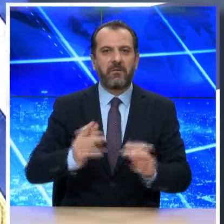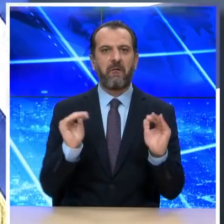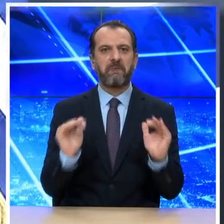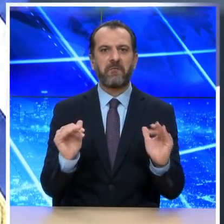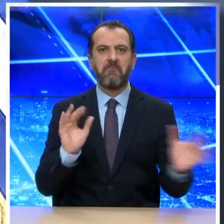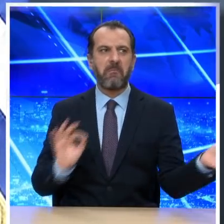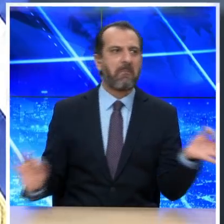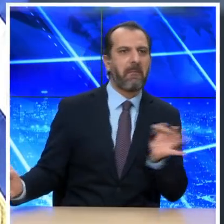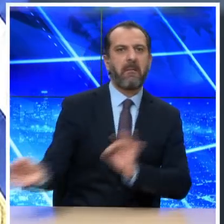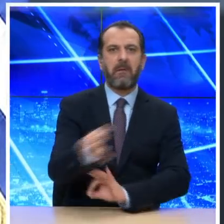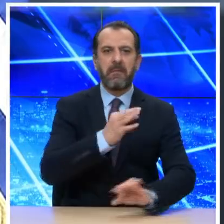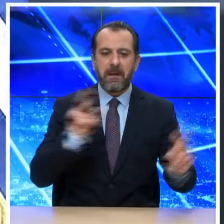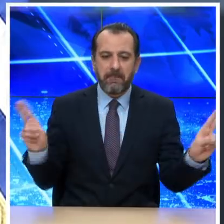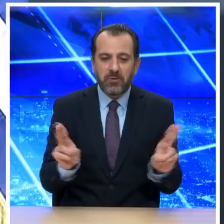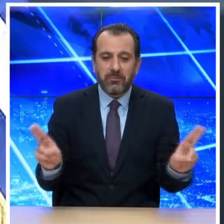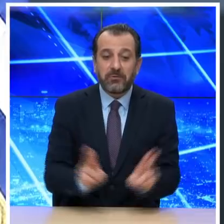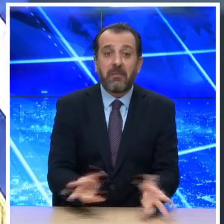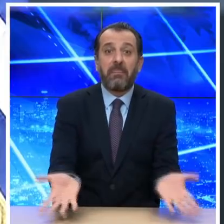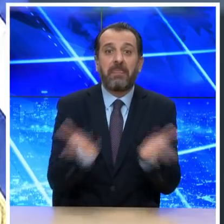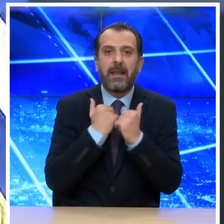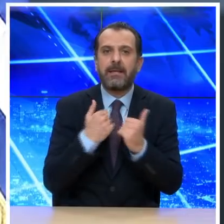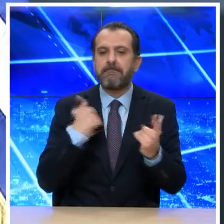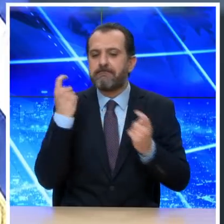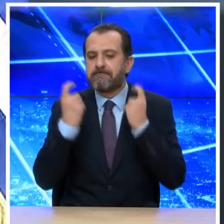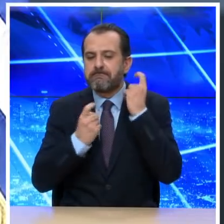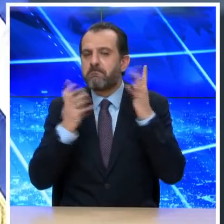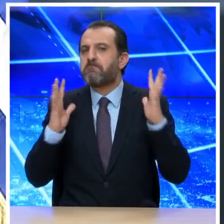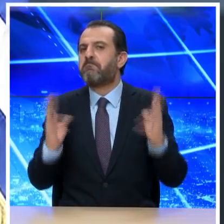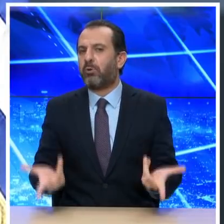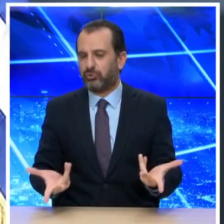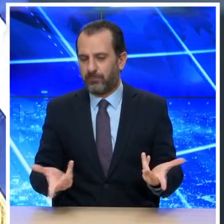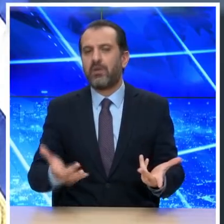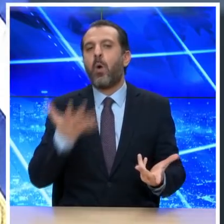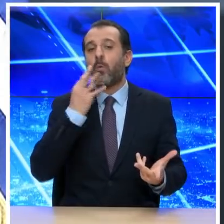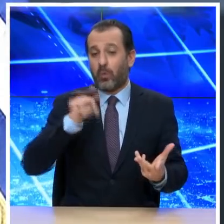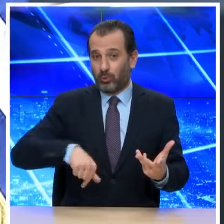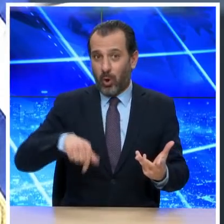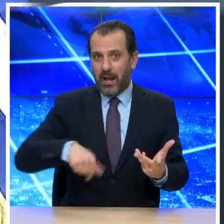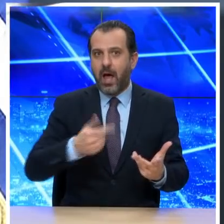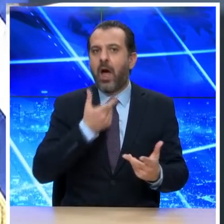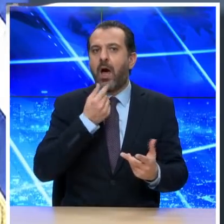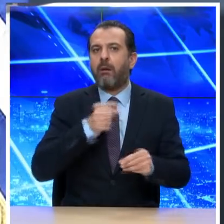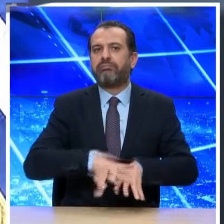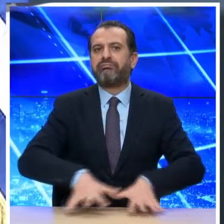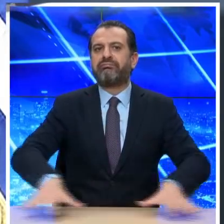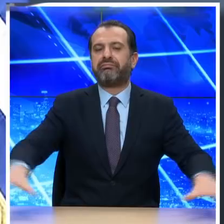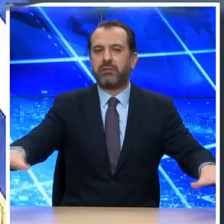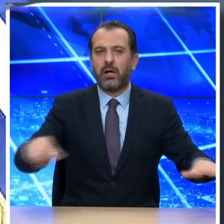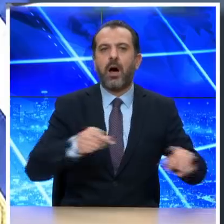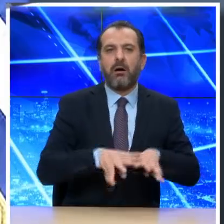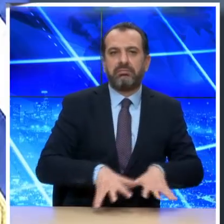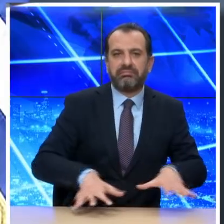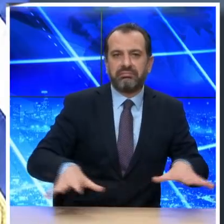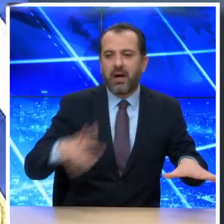συνεχιζόμενου δεύτερου κύματος είναι ότι λόγω της μεγάλης διασποράς στην κοινότητα υπάρχει ένα συνεχές, ας το πούμε,